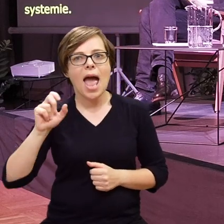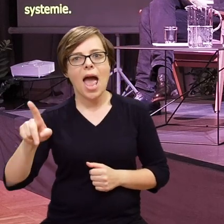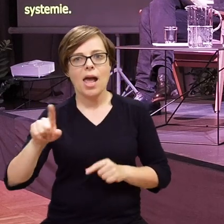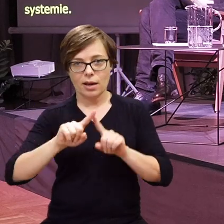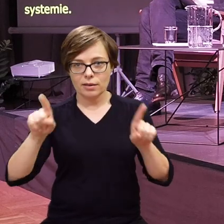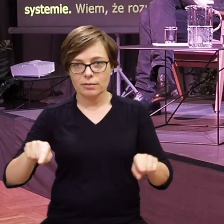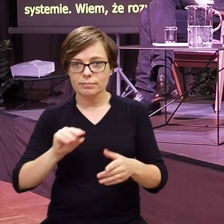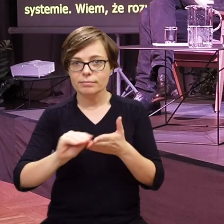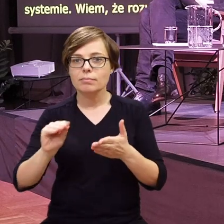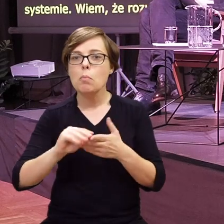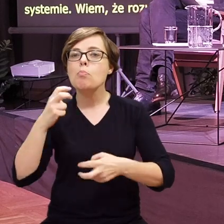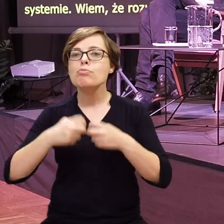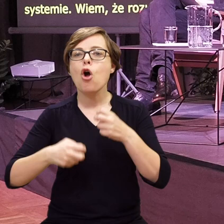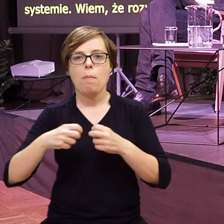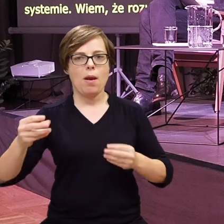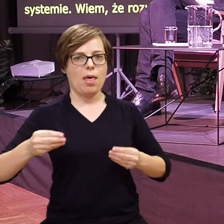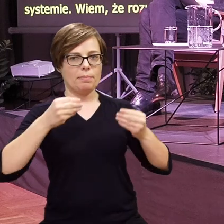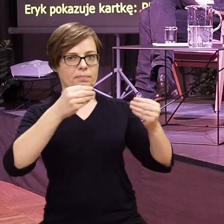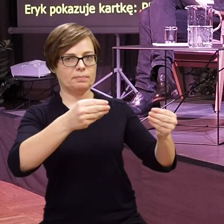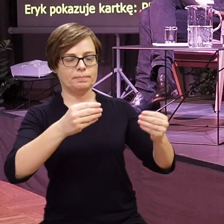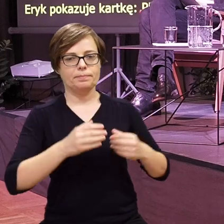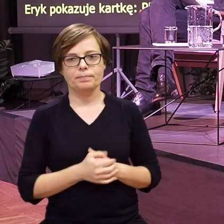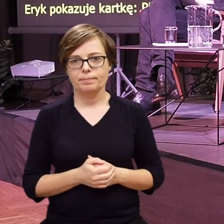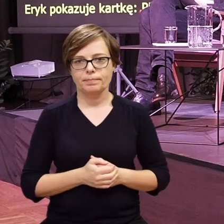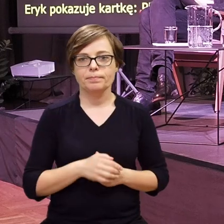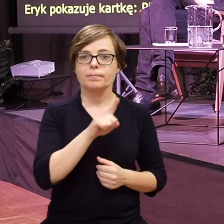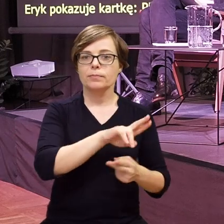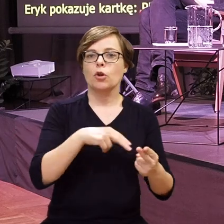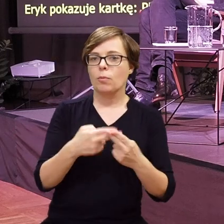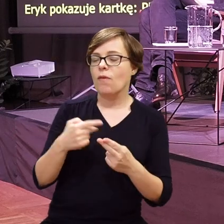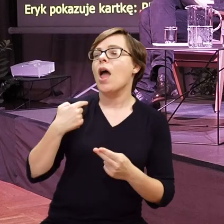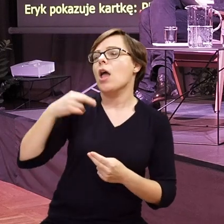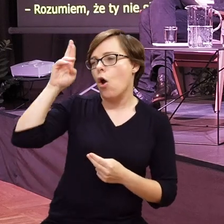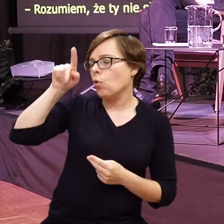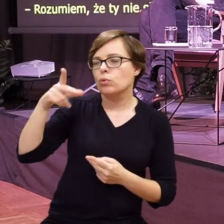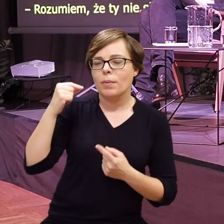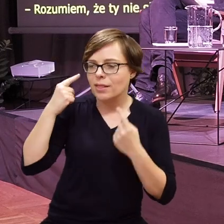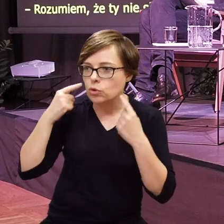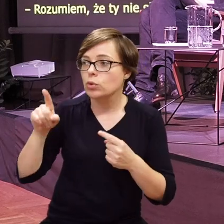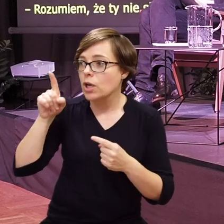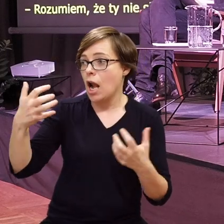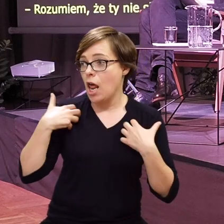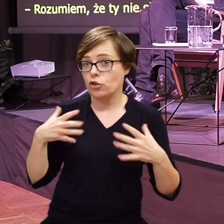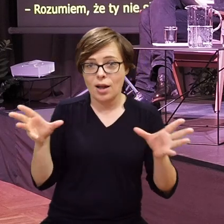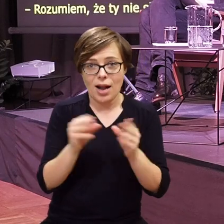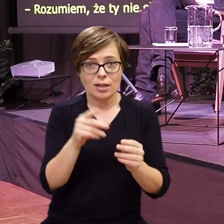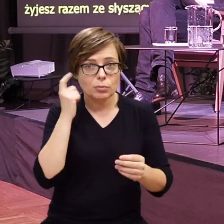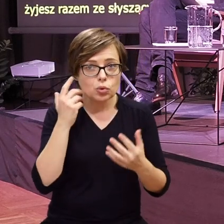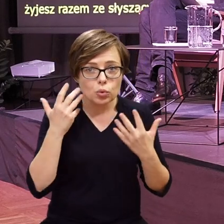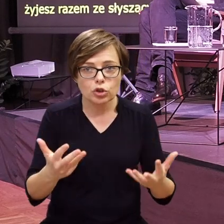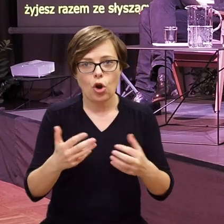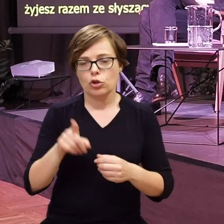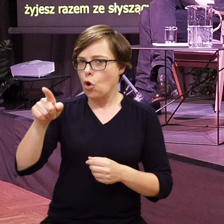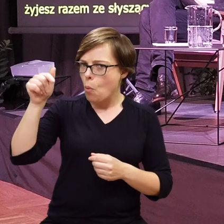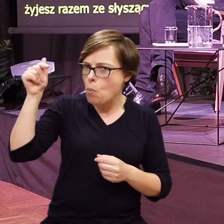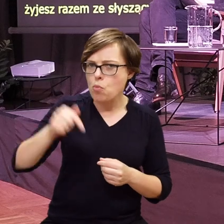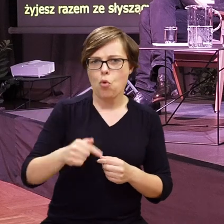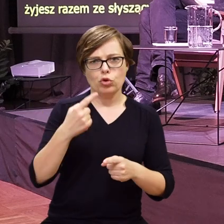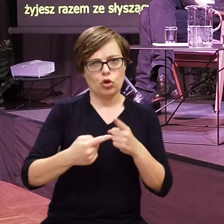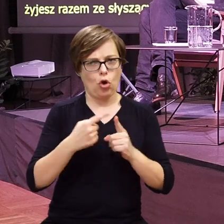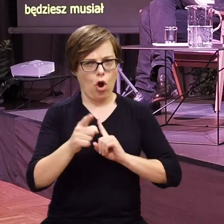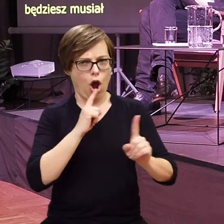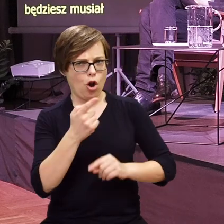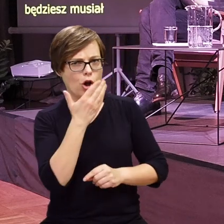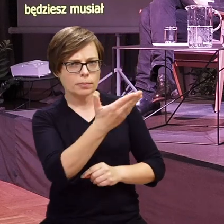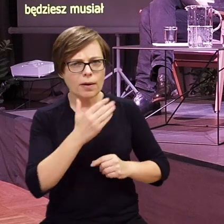pokazuje kartkę problem. Ja rozumiem, że ty nie słyszysz, ale żyjesz razem ze słyszącymi i będziesz musiał trochę